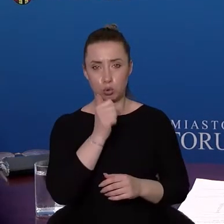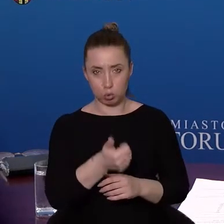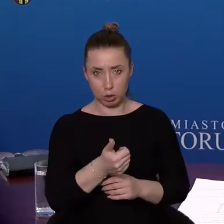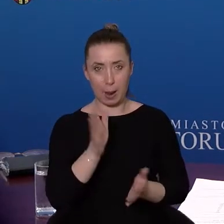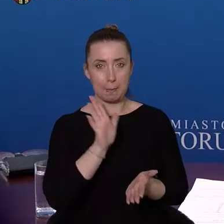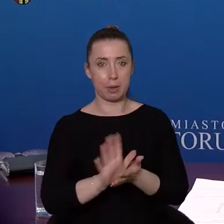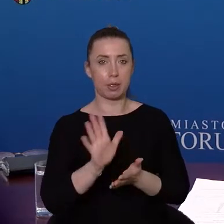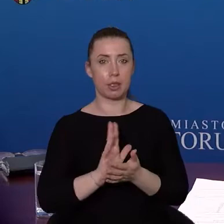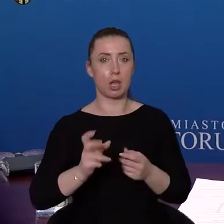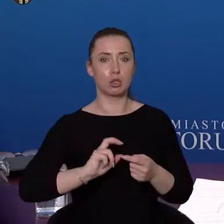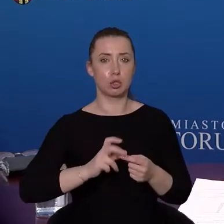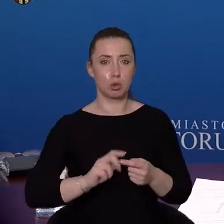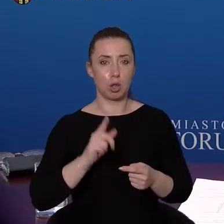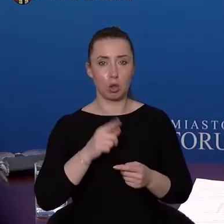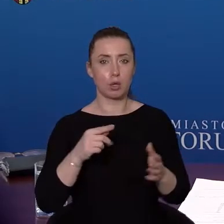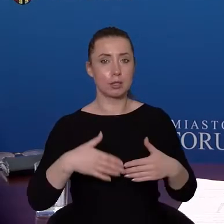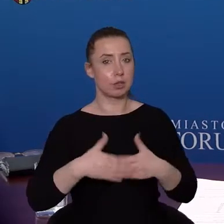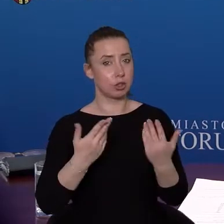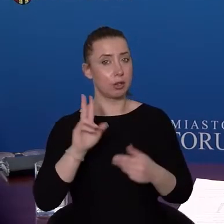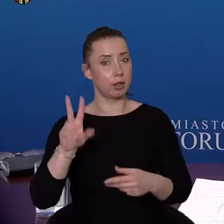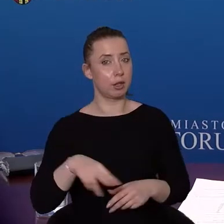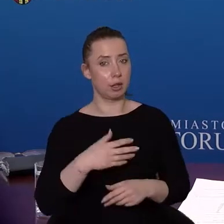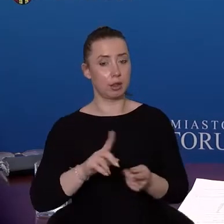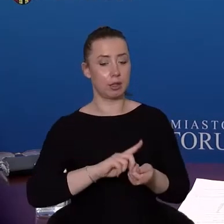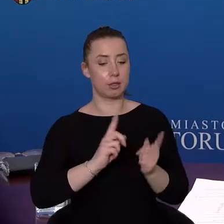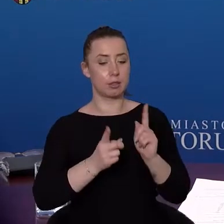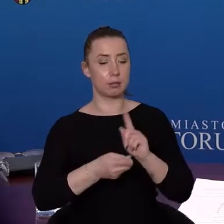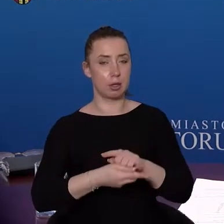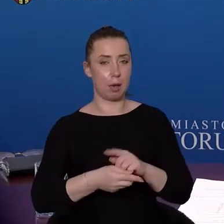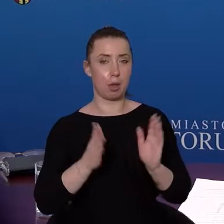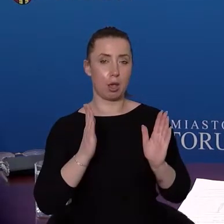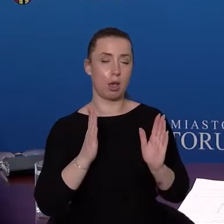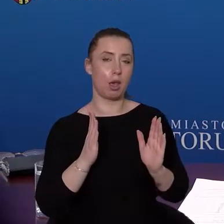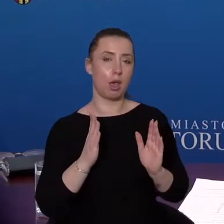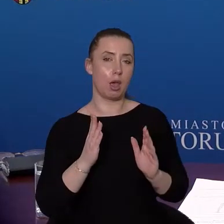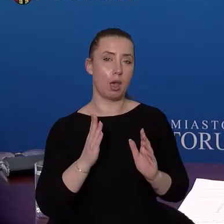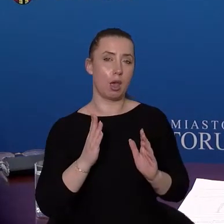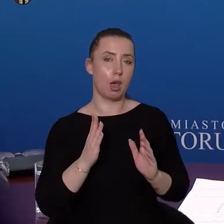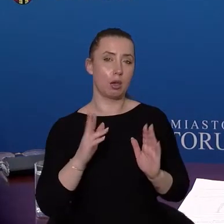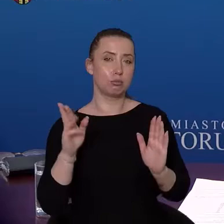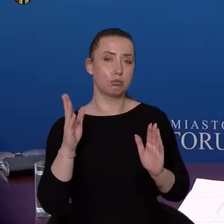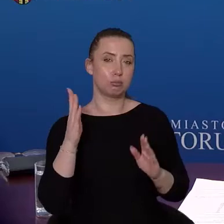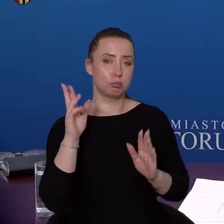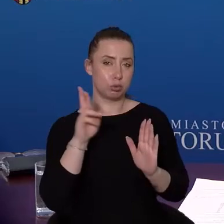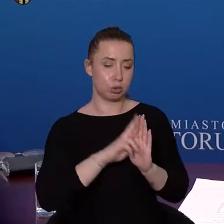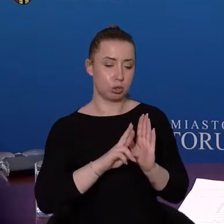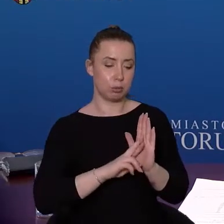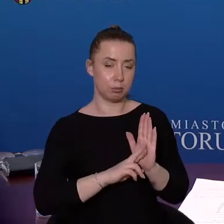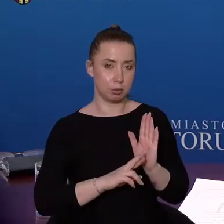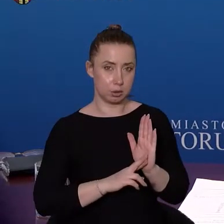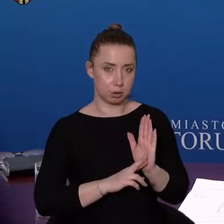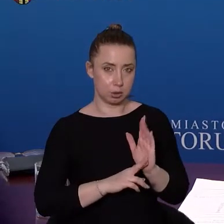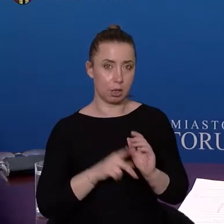ten dzień wyznaczony na zmianę ograniczeń, zakazów i nakazów. Jak Państwo wiecie, są tam również i